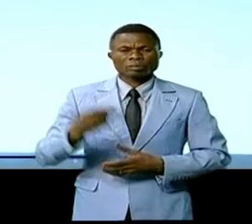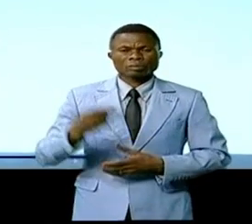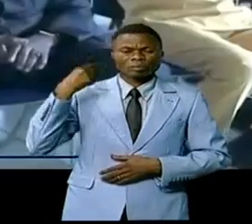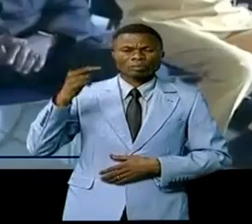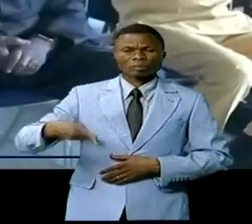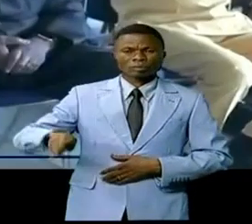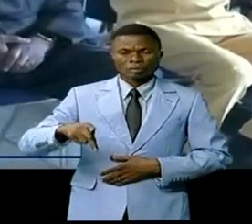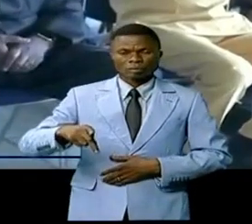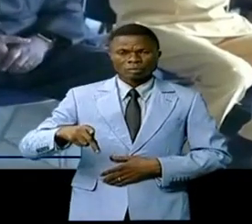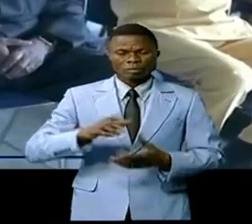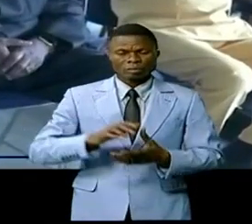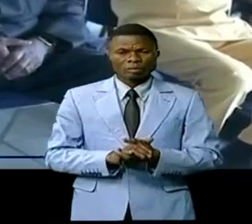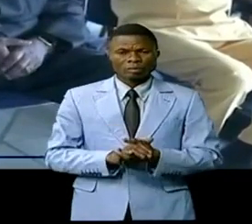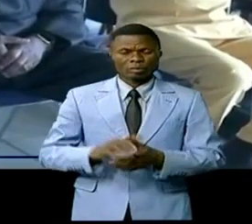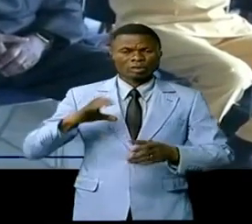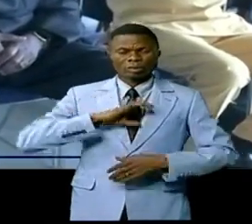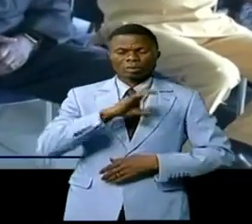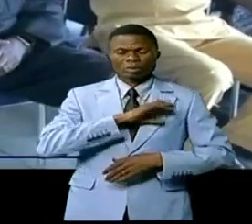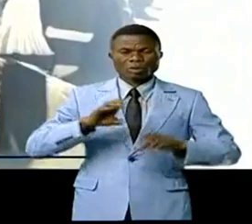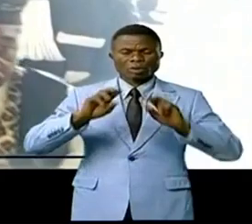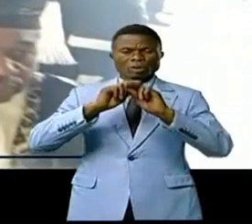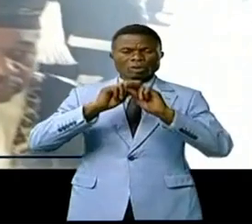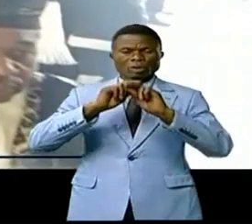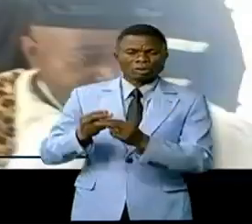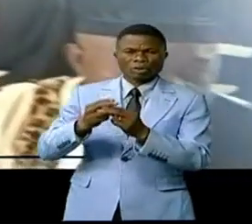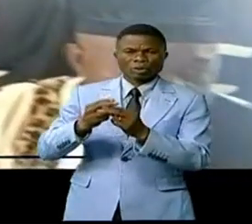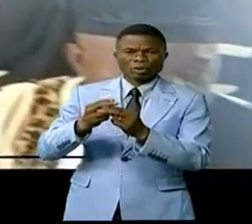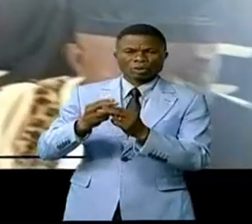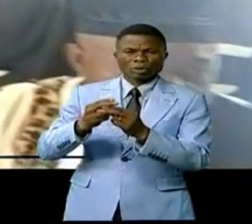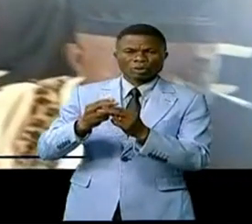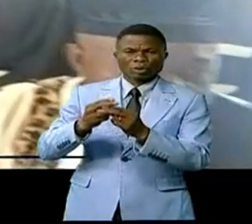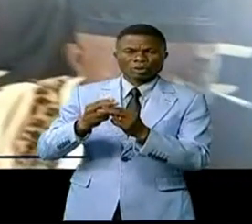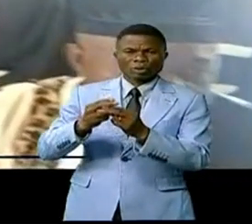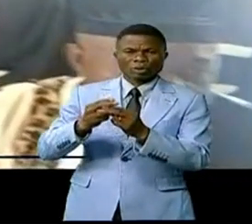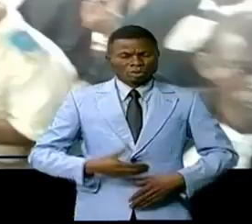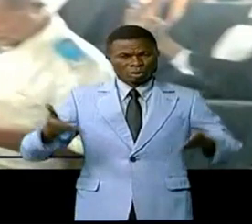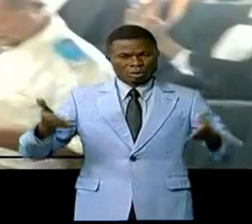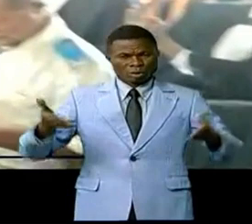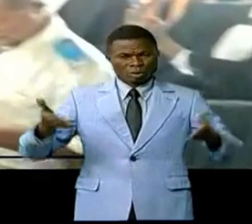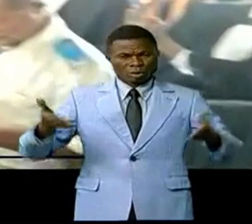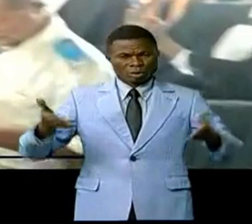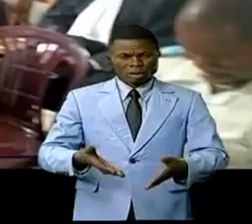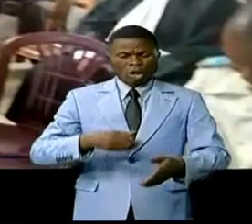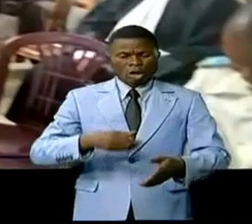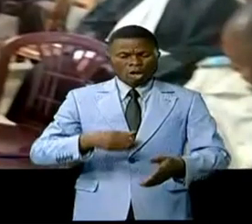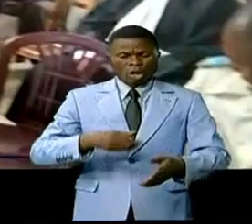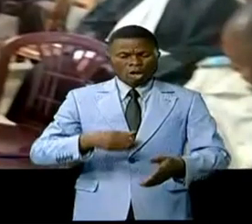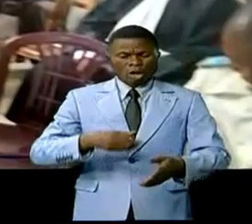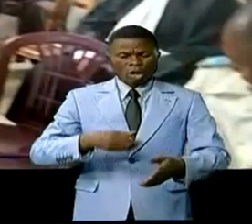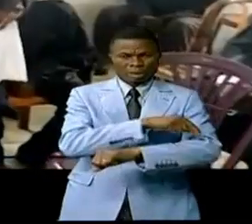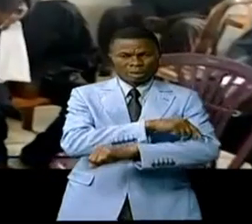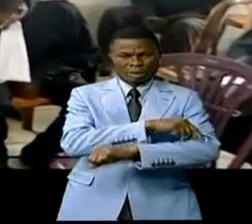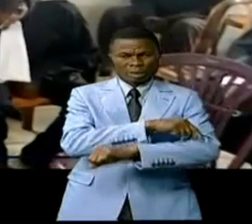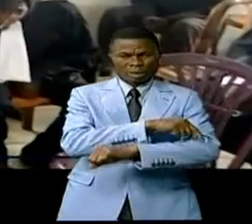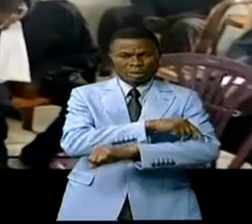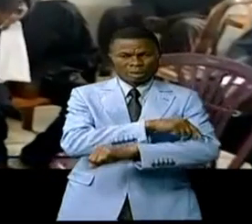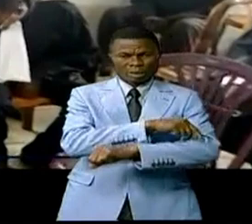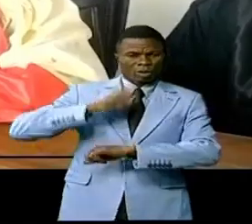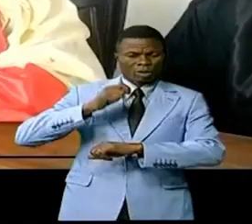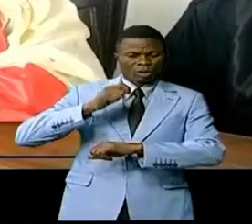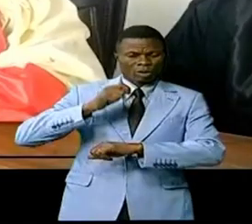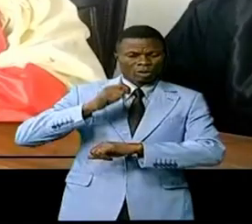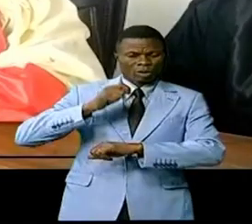provinciaux, membres du comité de sécurité, magistrats et invités d'honneur ont rehaussé de leur présence la rentrée judiciaire à la Cour d'appel du Congo. Son